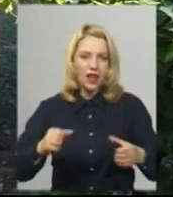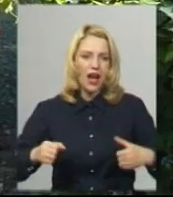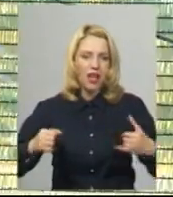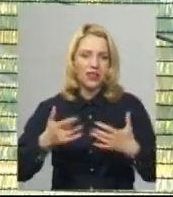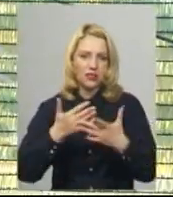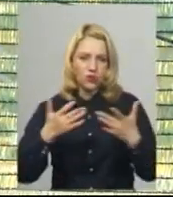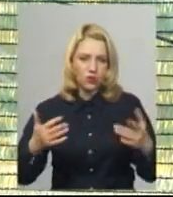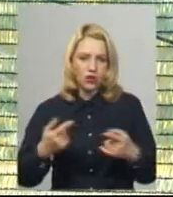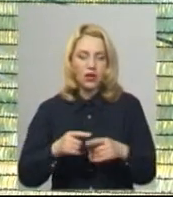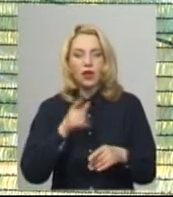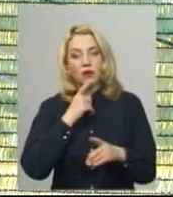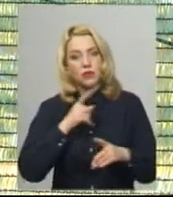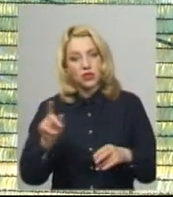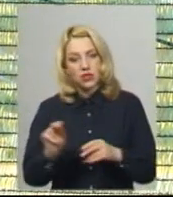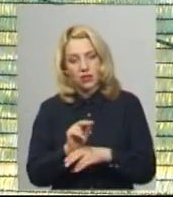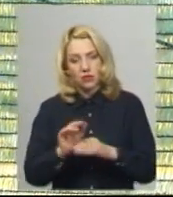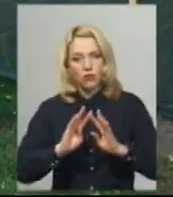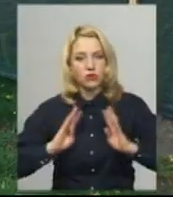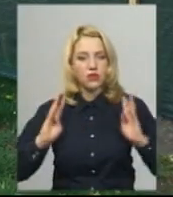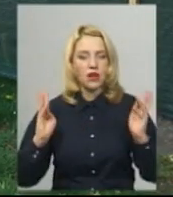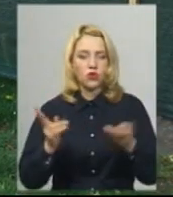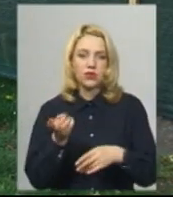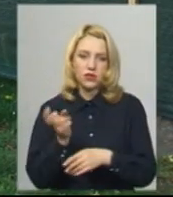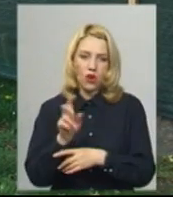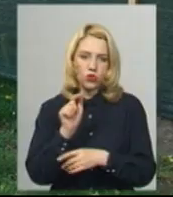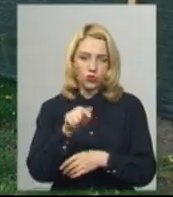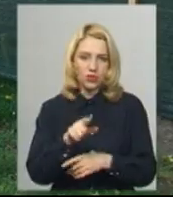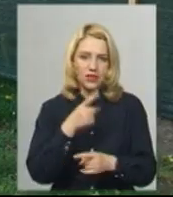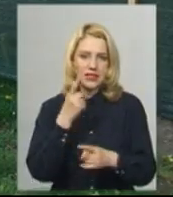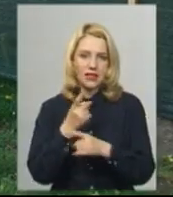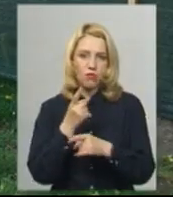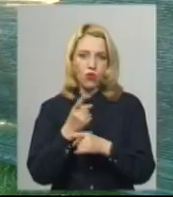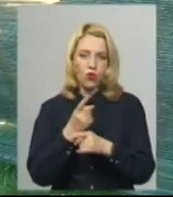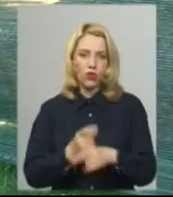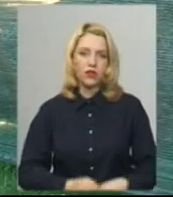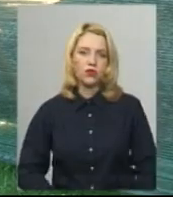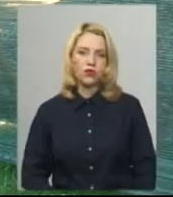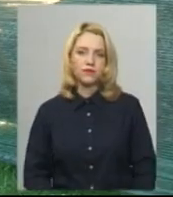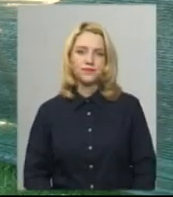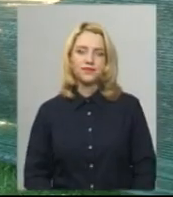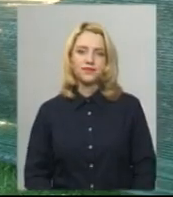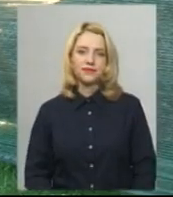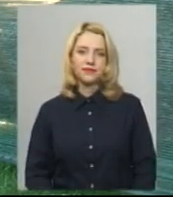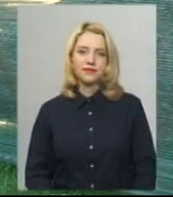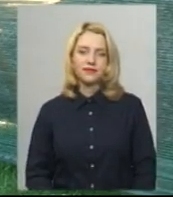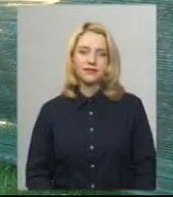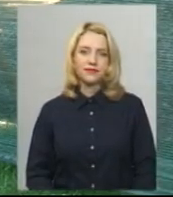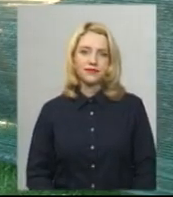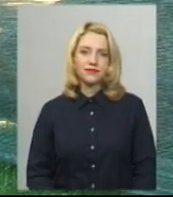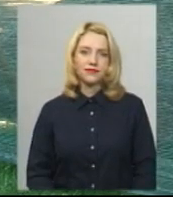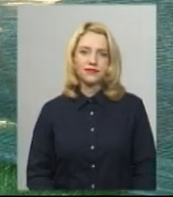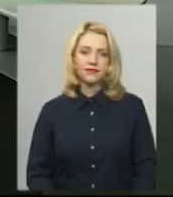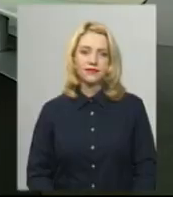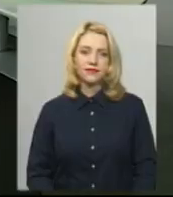майданчик за огорожує. Заходити туди заборонено. Катерина Шевчук, Олександр Горішевський, Іван Мовчан. Новини на Суспільному. Хмельницький.